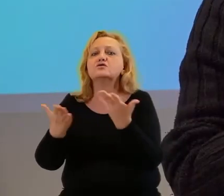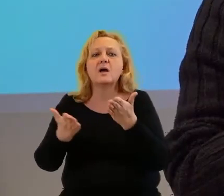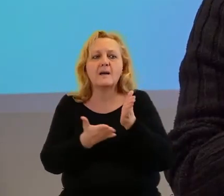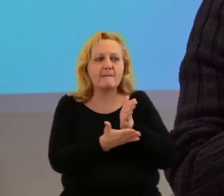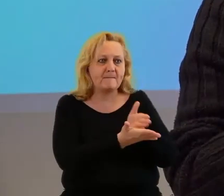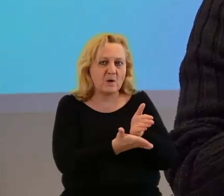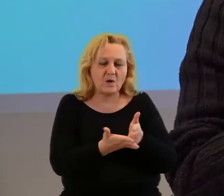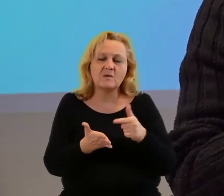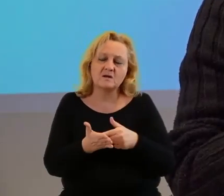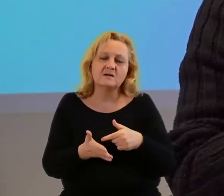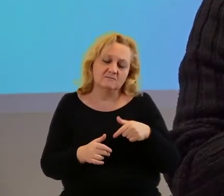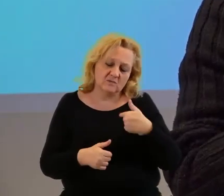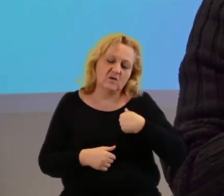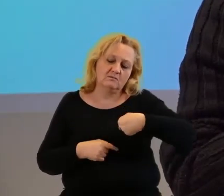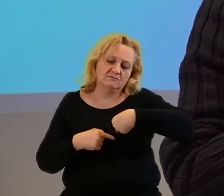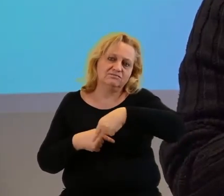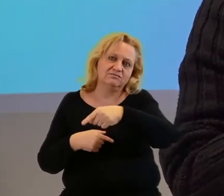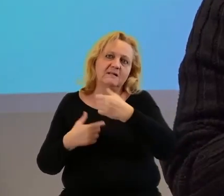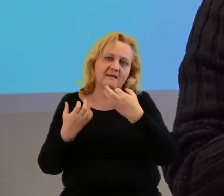wyzwanie na najbliższe lata dla nas.